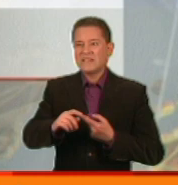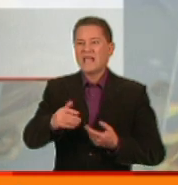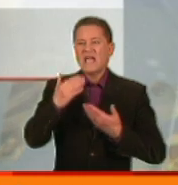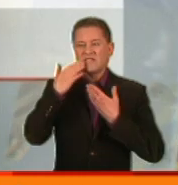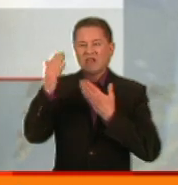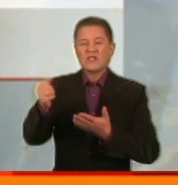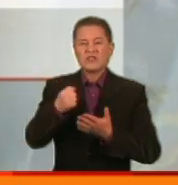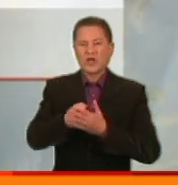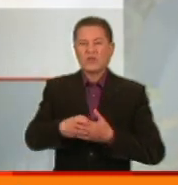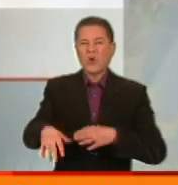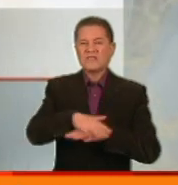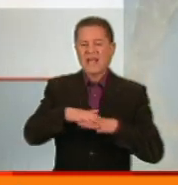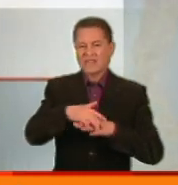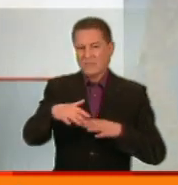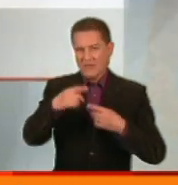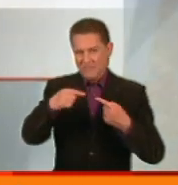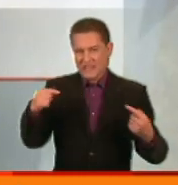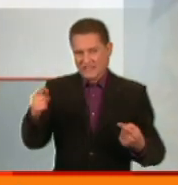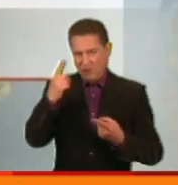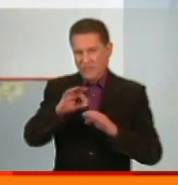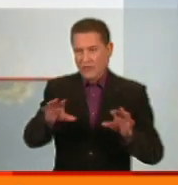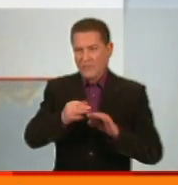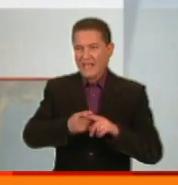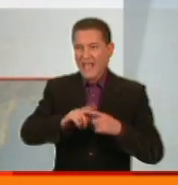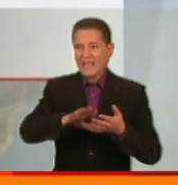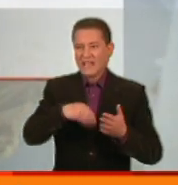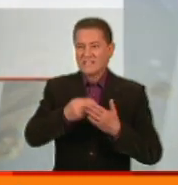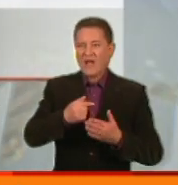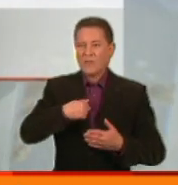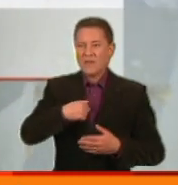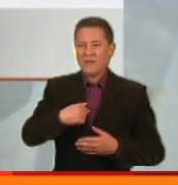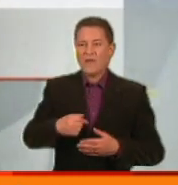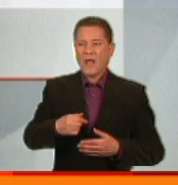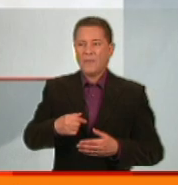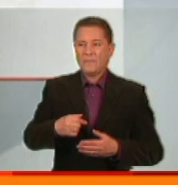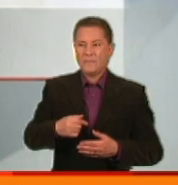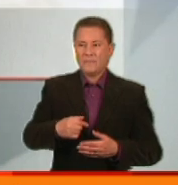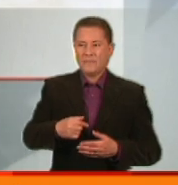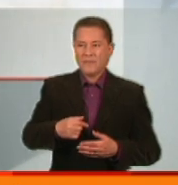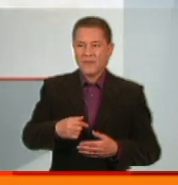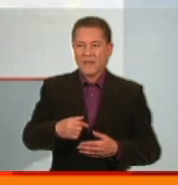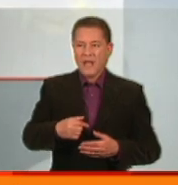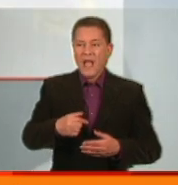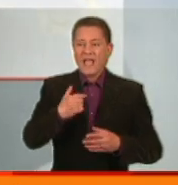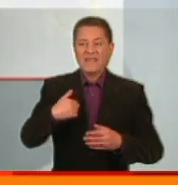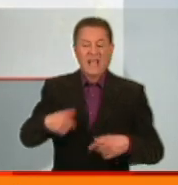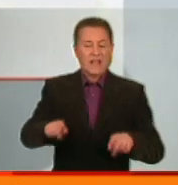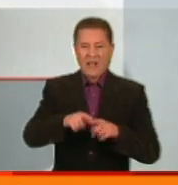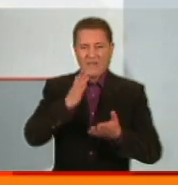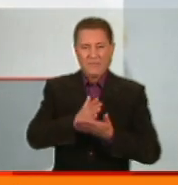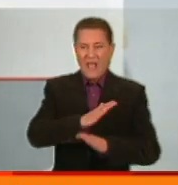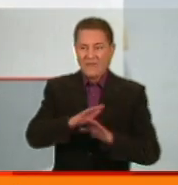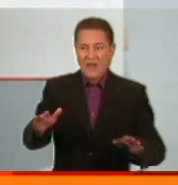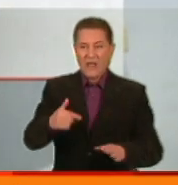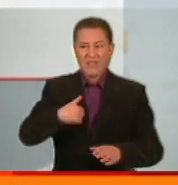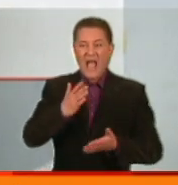засобів масових інформацій, які називають мене кільцевим бенефістаром. Я таковим не являюсь. Я не